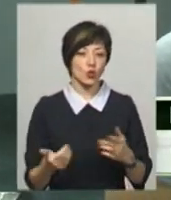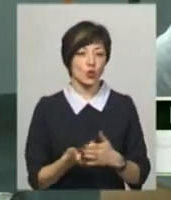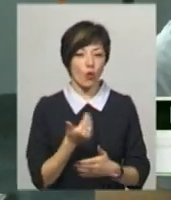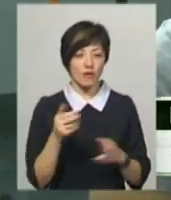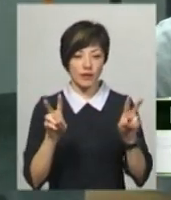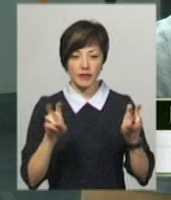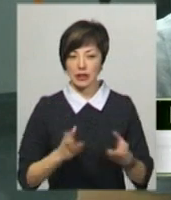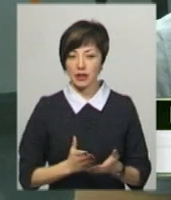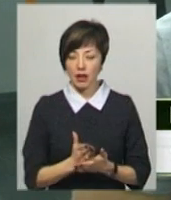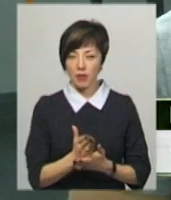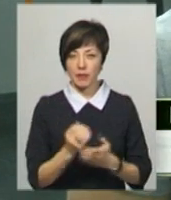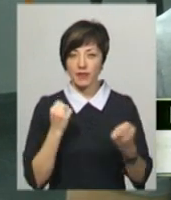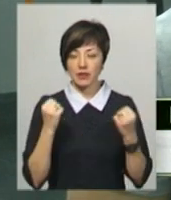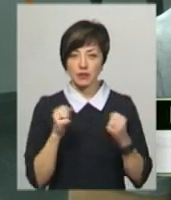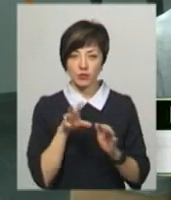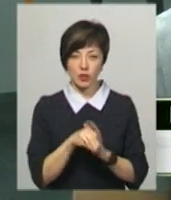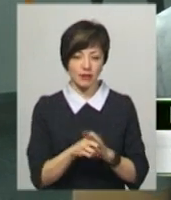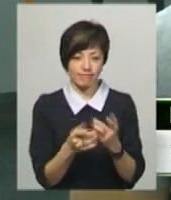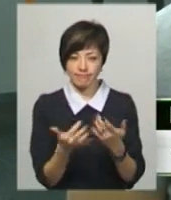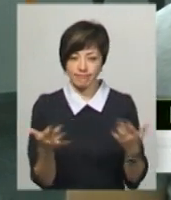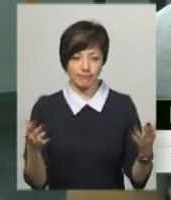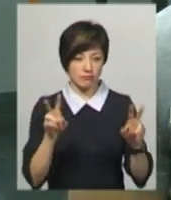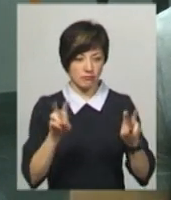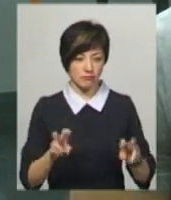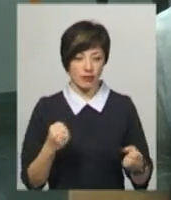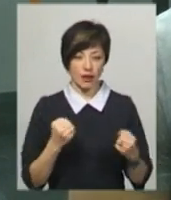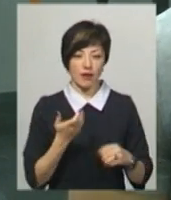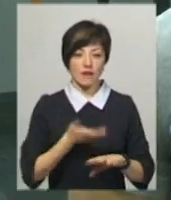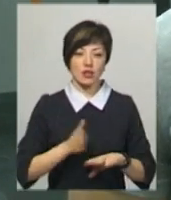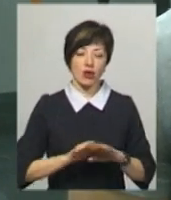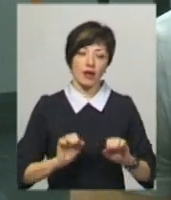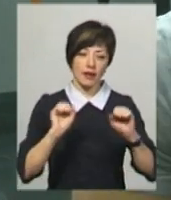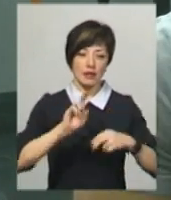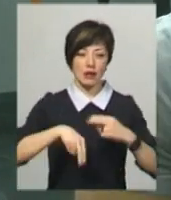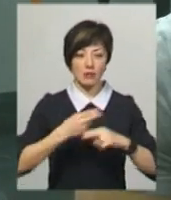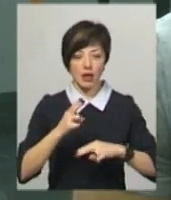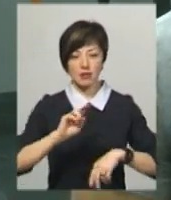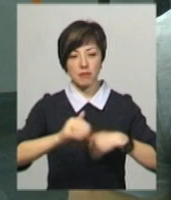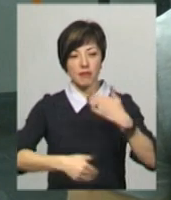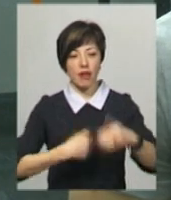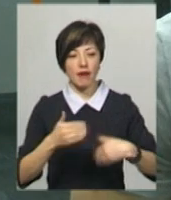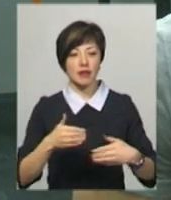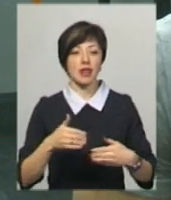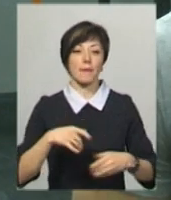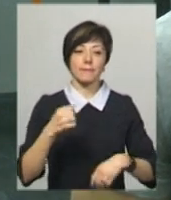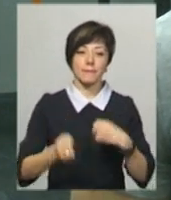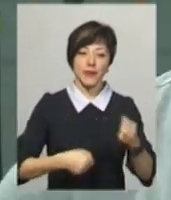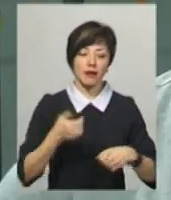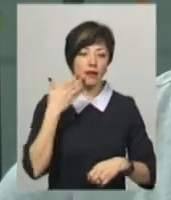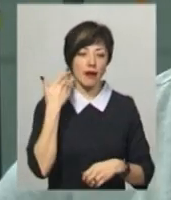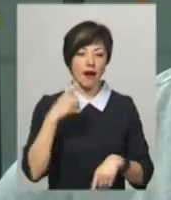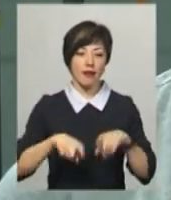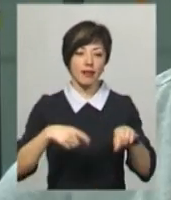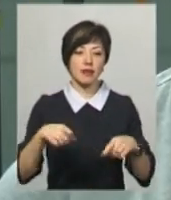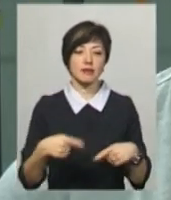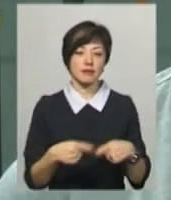фітнесу, оскільки він включає всі види спорту. Тобто, як важка атлетика, так і гімнастика, так і плавання, так і біг, так і легка атлетика і так далі. На